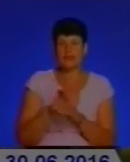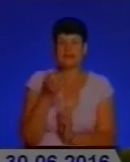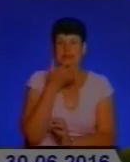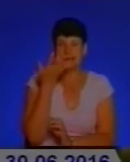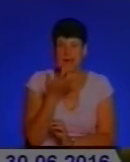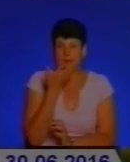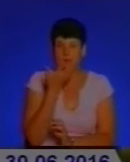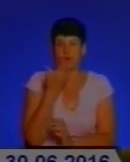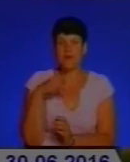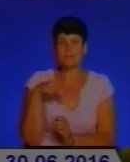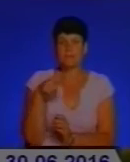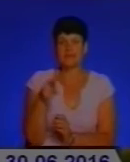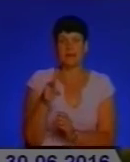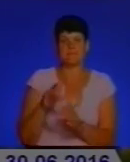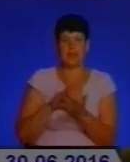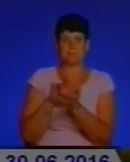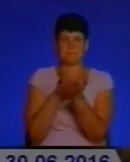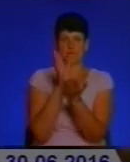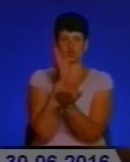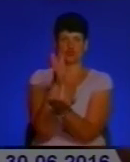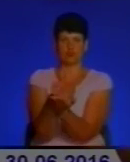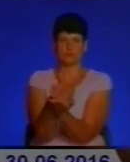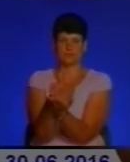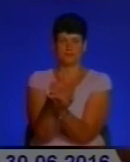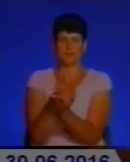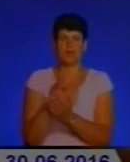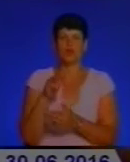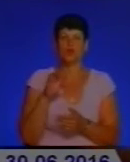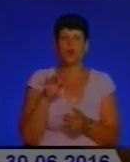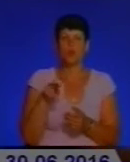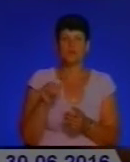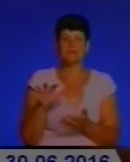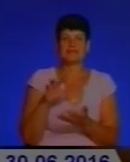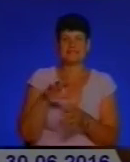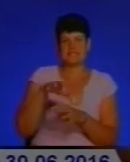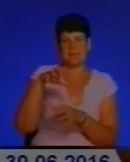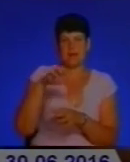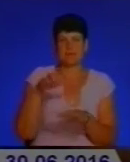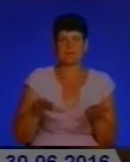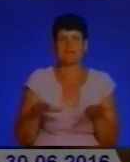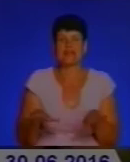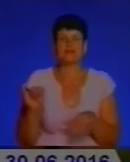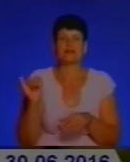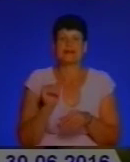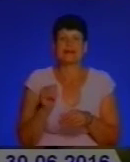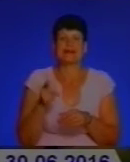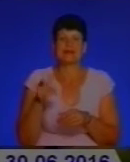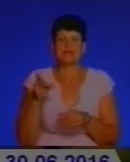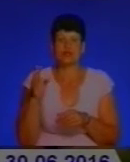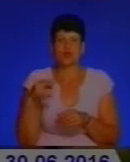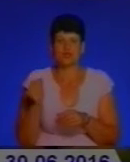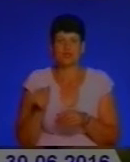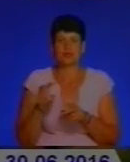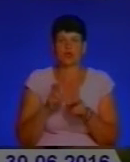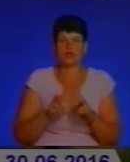виходимо і на геологічний маршрут, і на топографічне займання місцевості, і на гідрологічні дослідження.